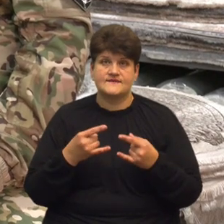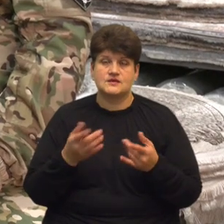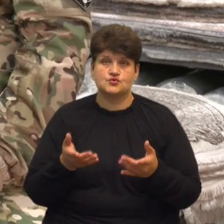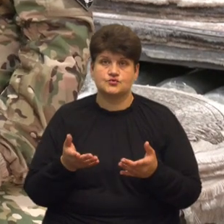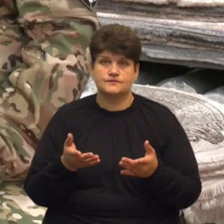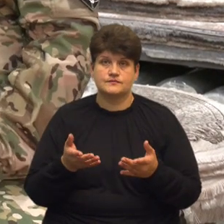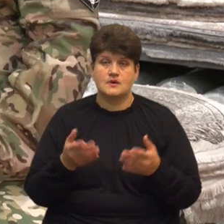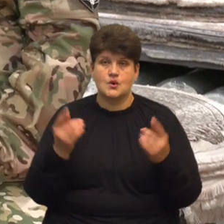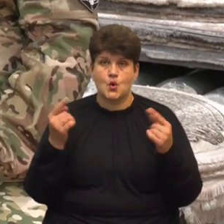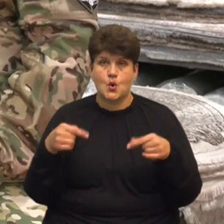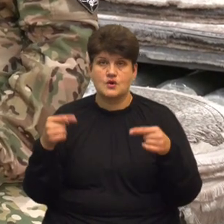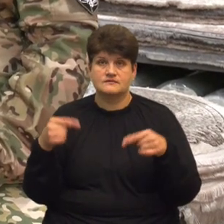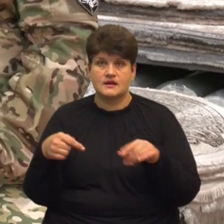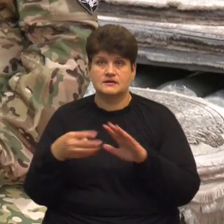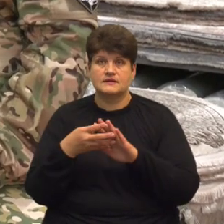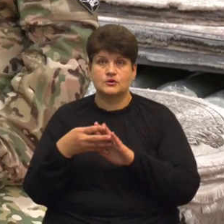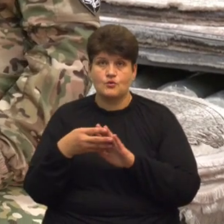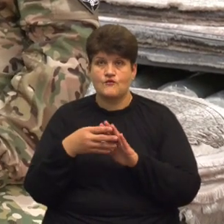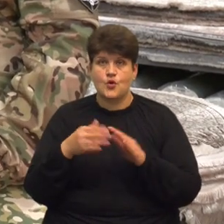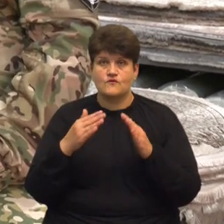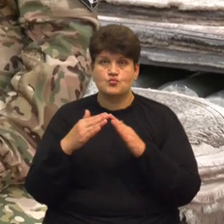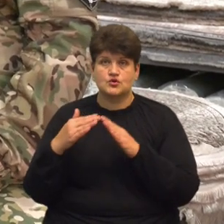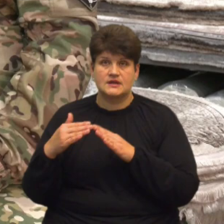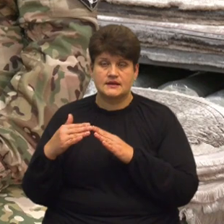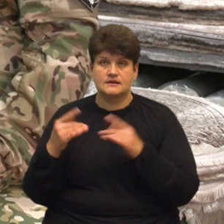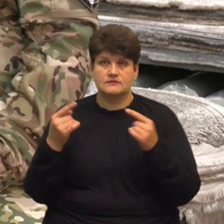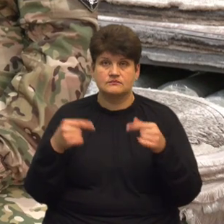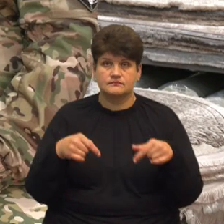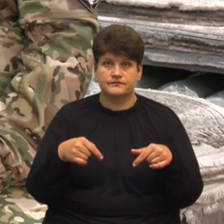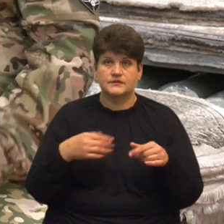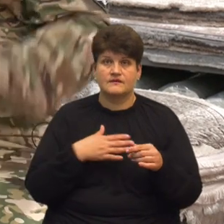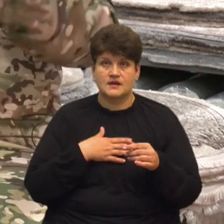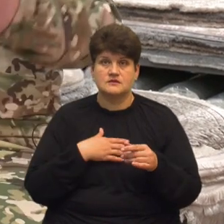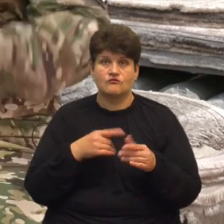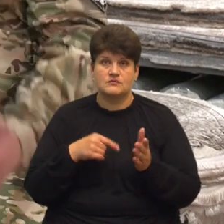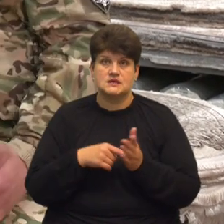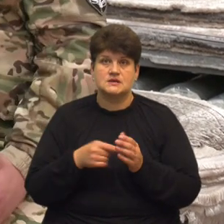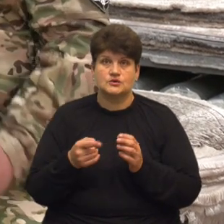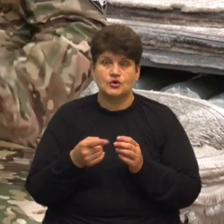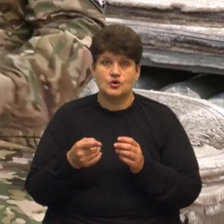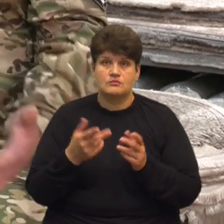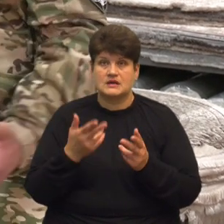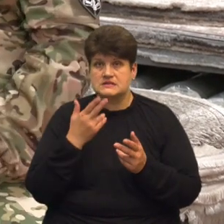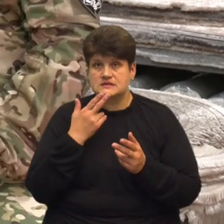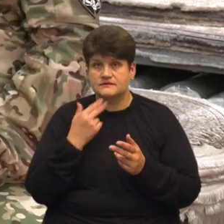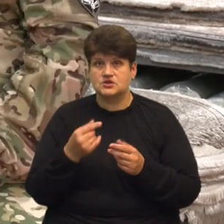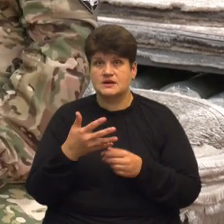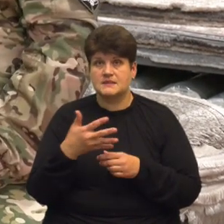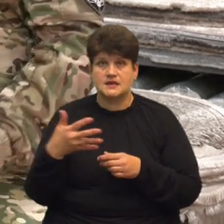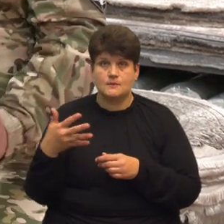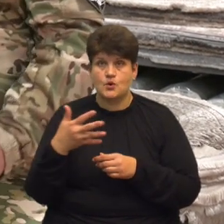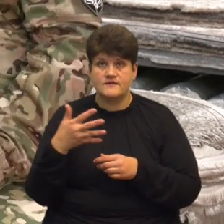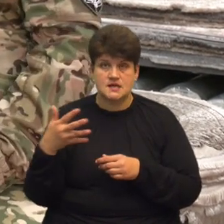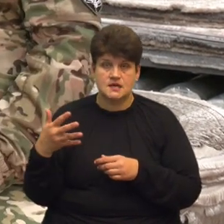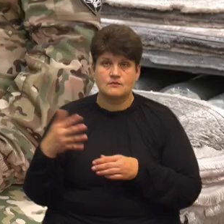Розвалені дев'ятиповерхові будинки Такі, як в нас в місті Тернополі, такі звичні для ока і п'ятиповерхівки